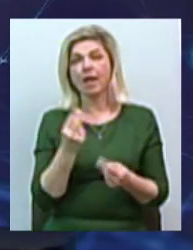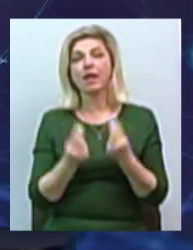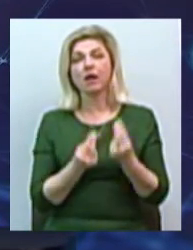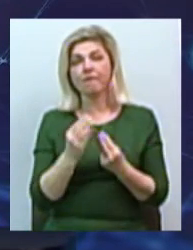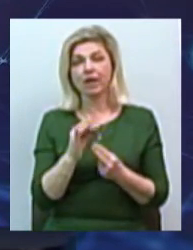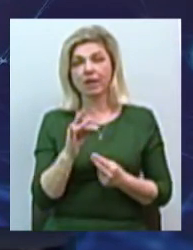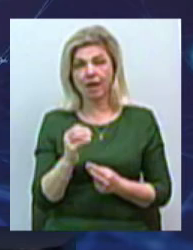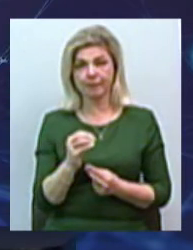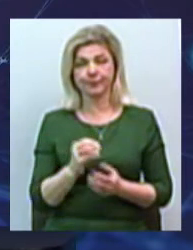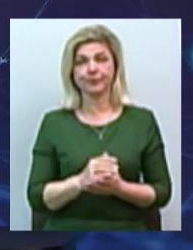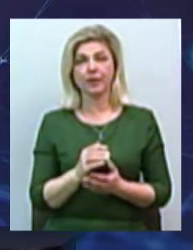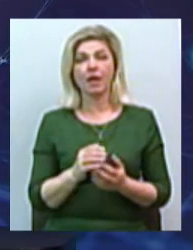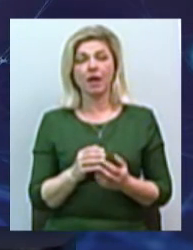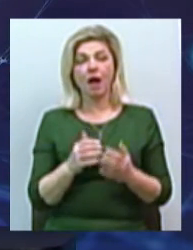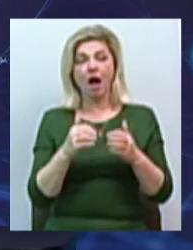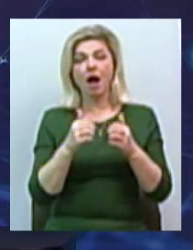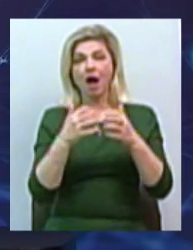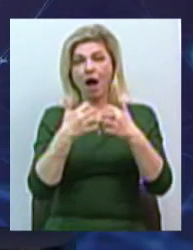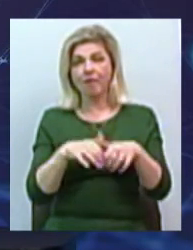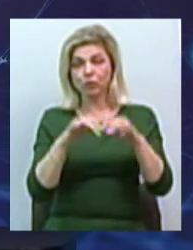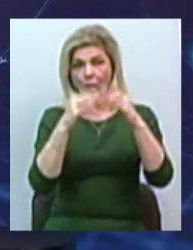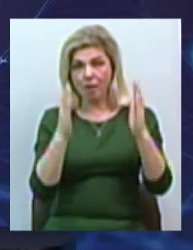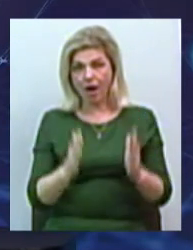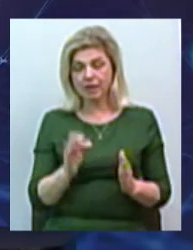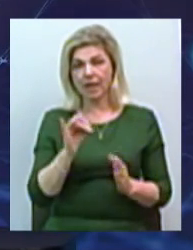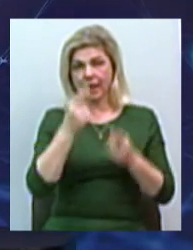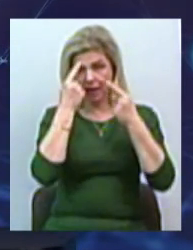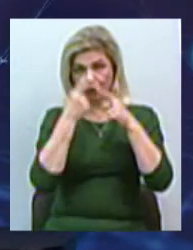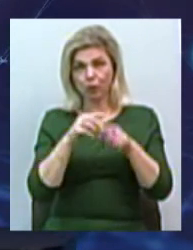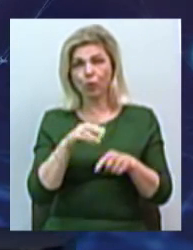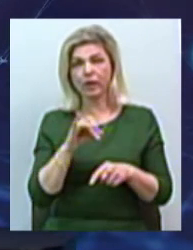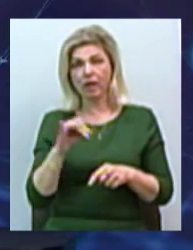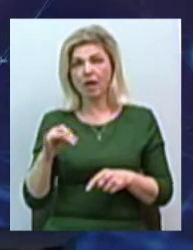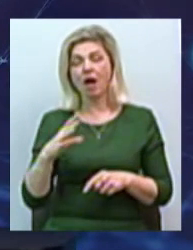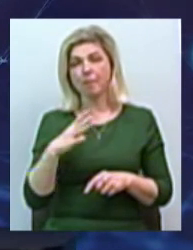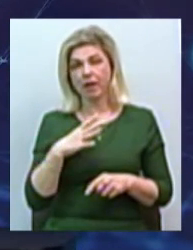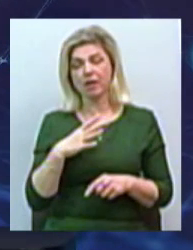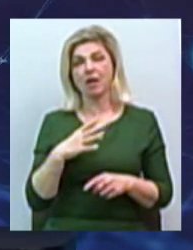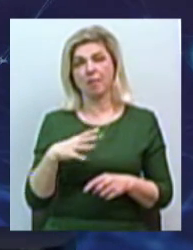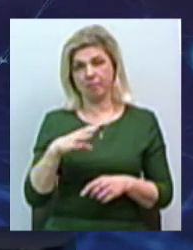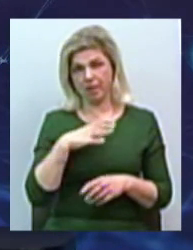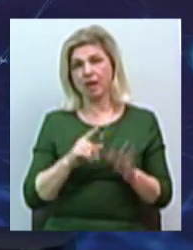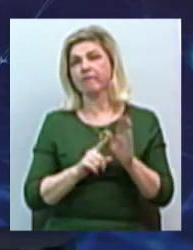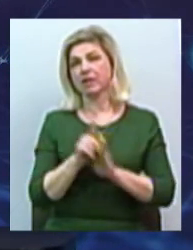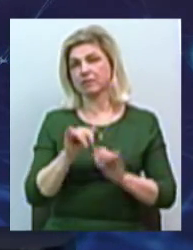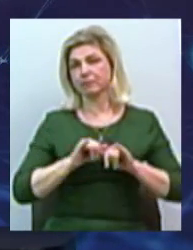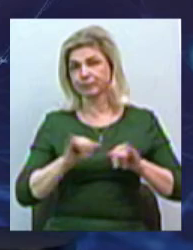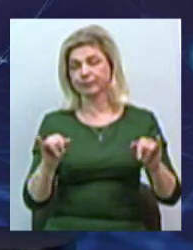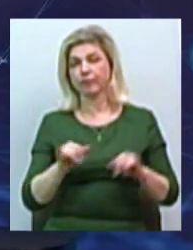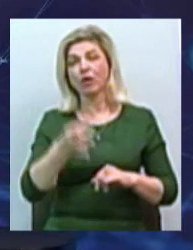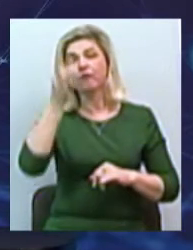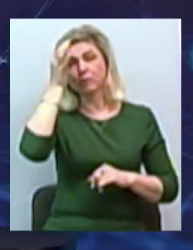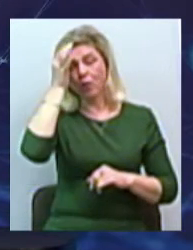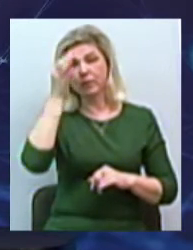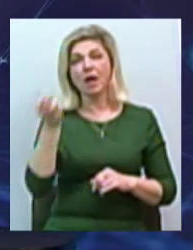апарати, такі технології були повсеместно внедрени. Від вспомним, що прийти